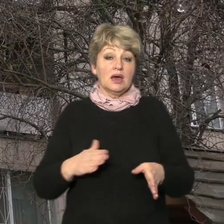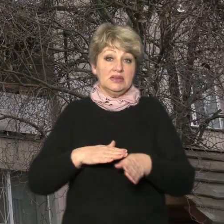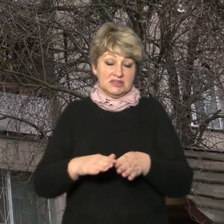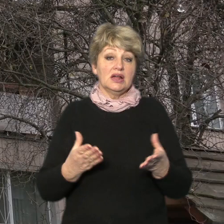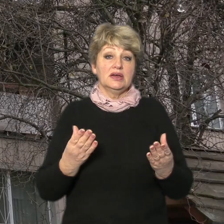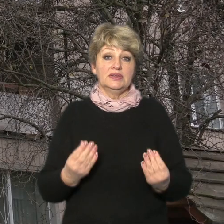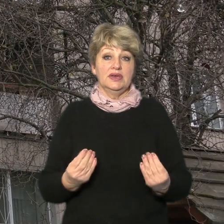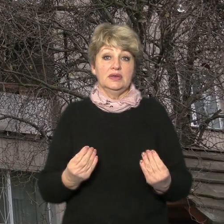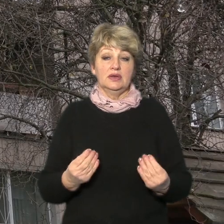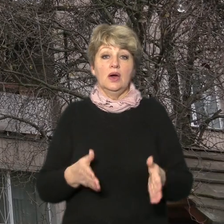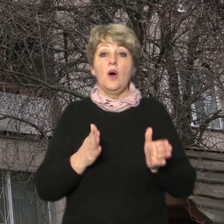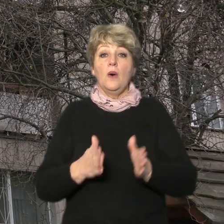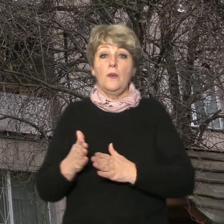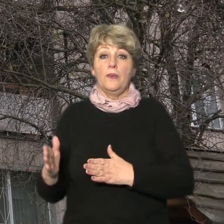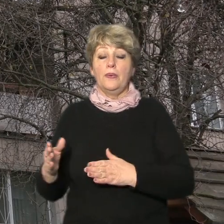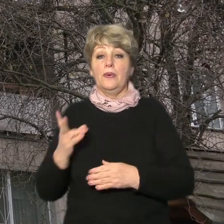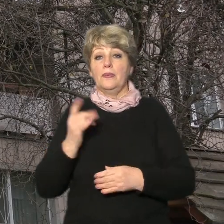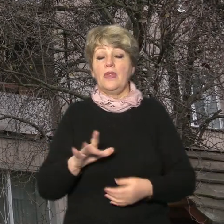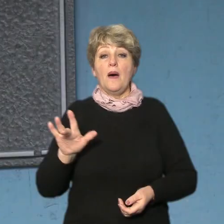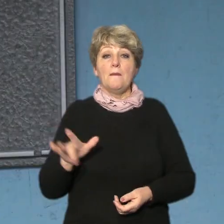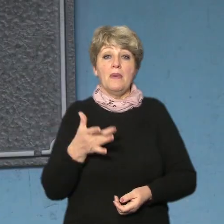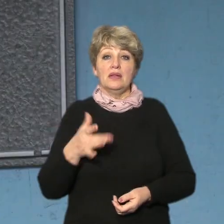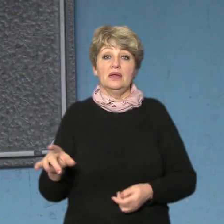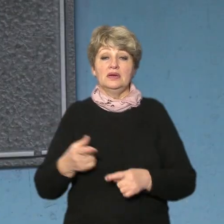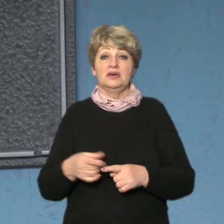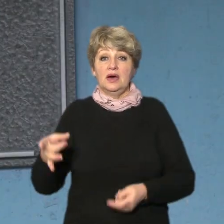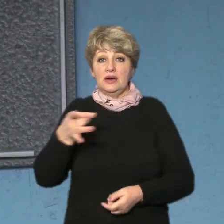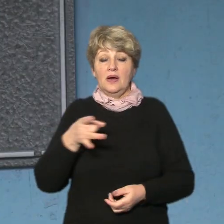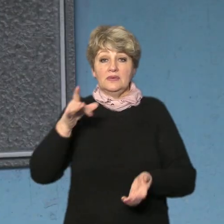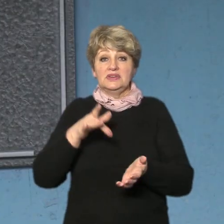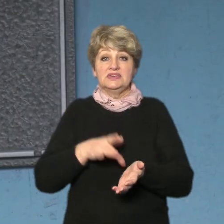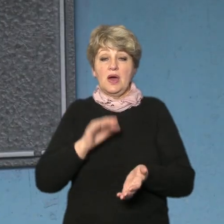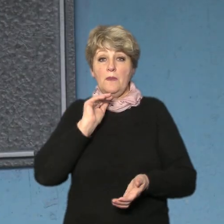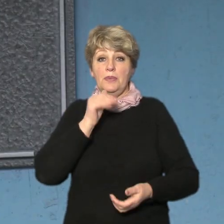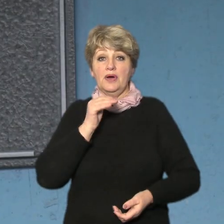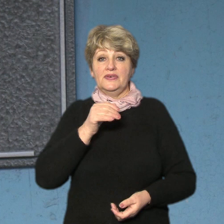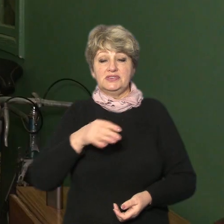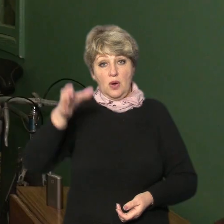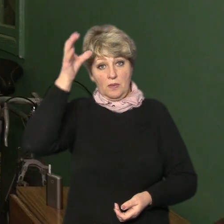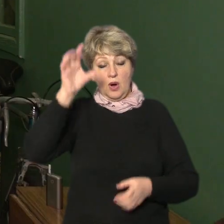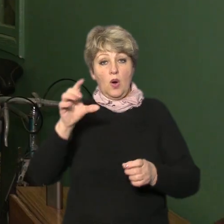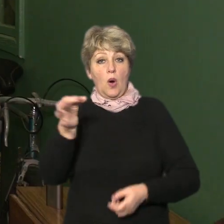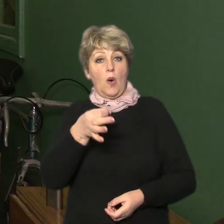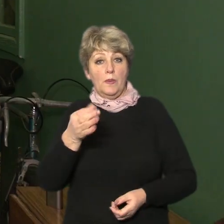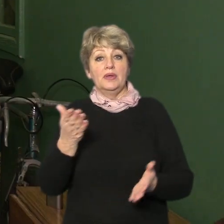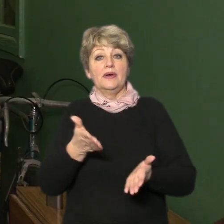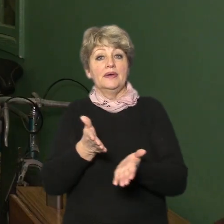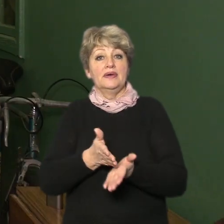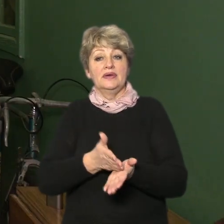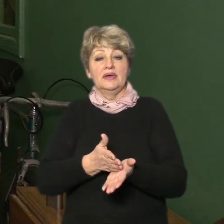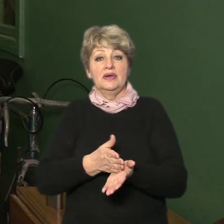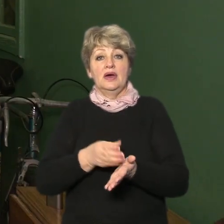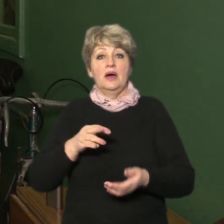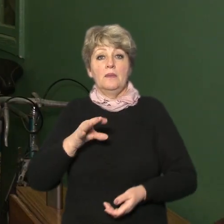гуртожиток перебуває на утриманні багатопрофільного регіонального центру професійної освіти області який знаходиться у мокрій